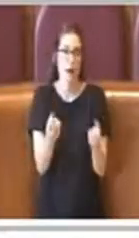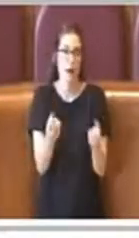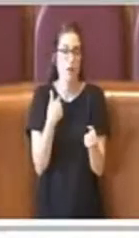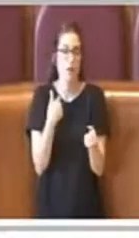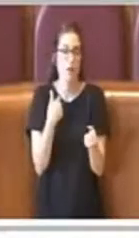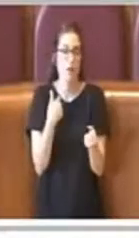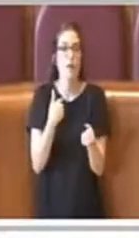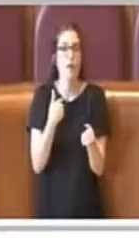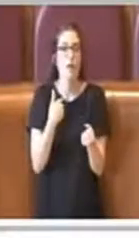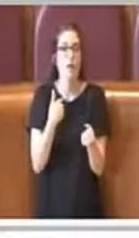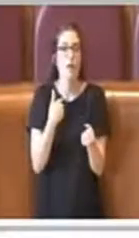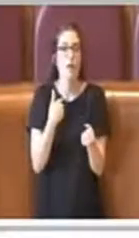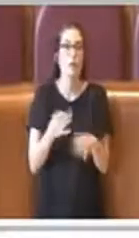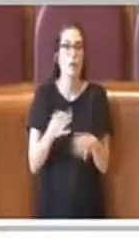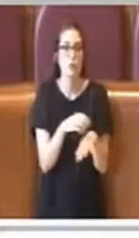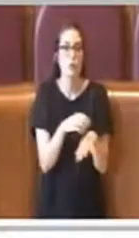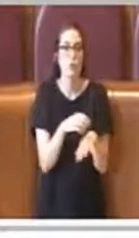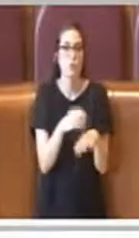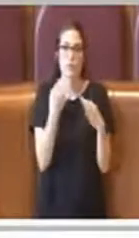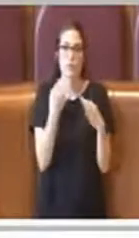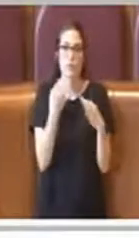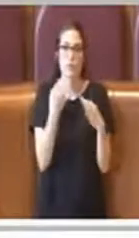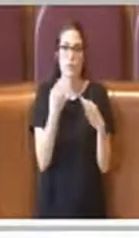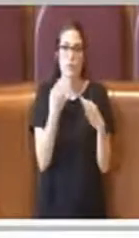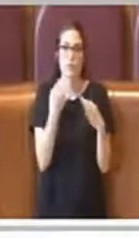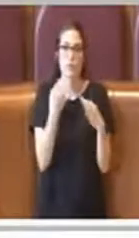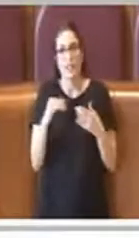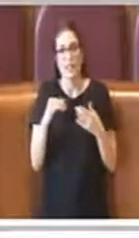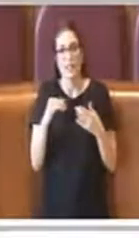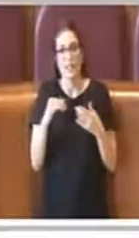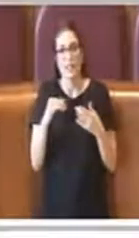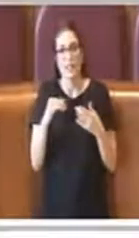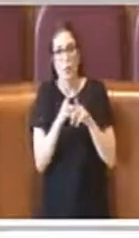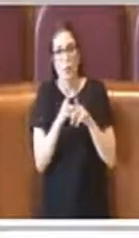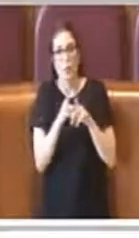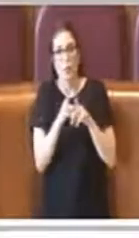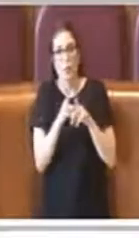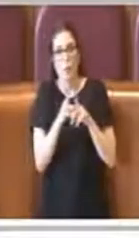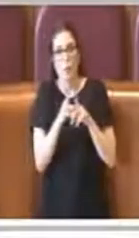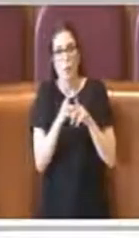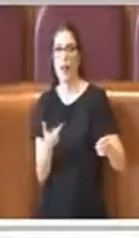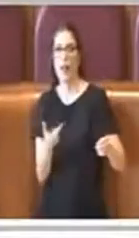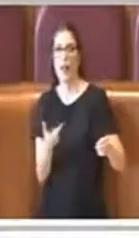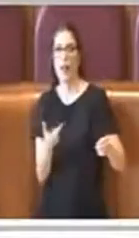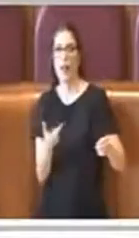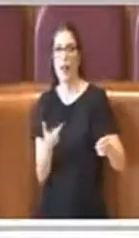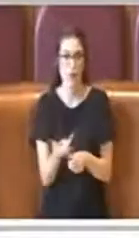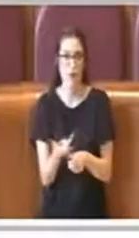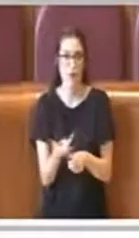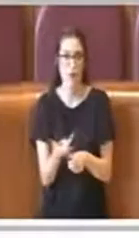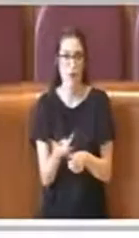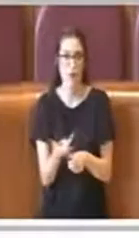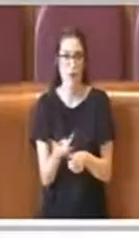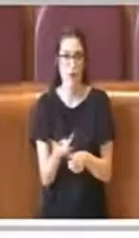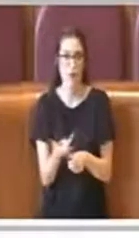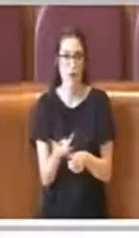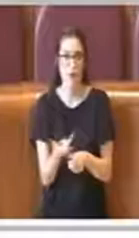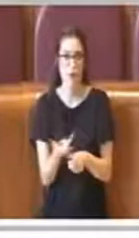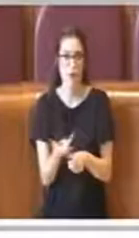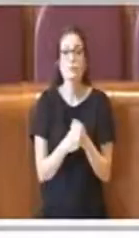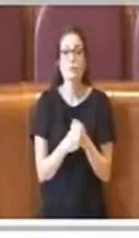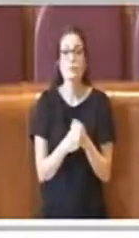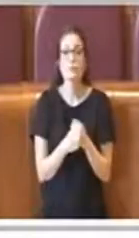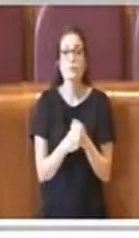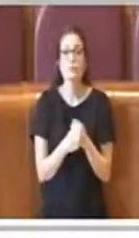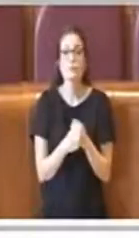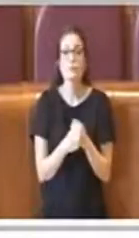fatti, diciamo così, sono sicura che le consulte apprezzeranno questo mio sprint finale proprio per cercare di… perché